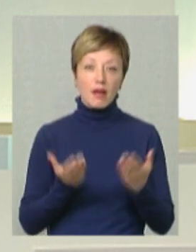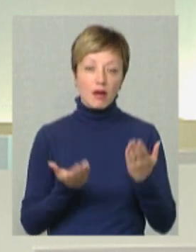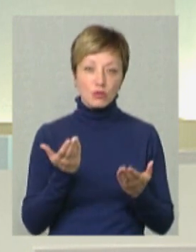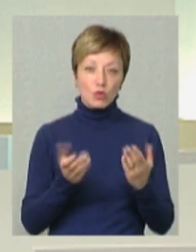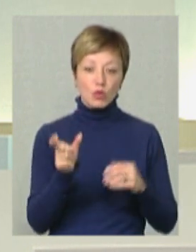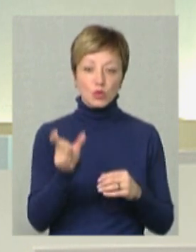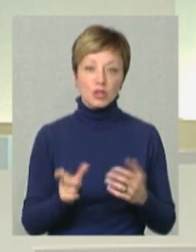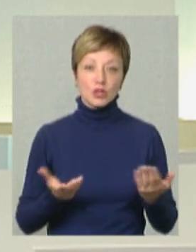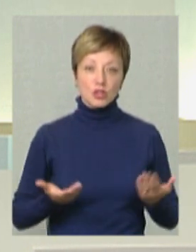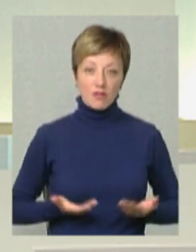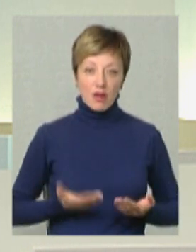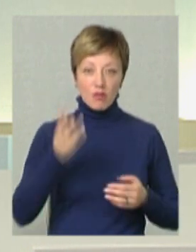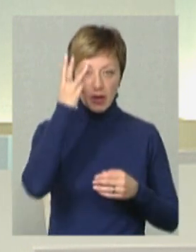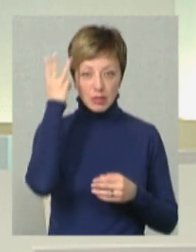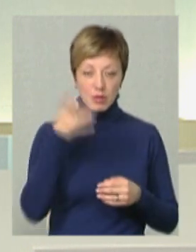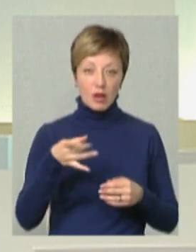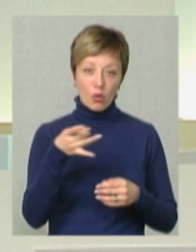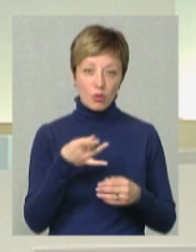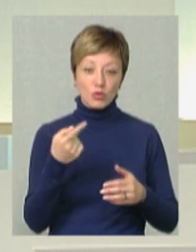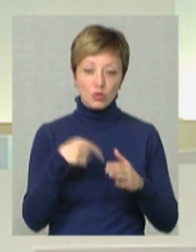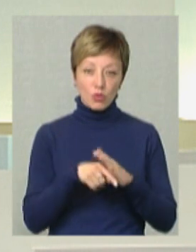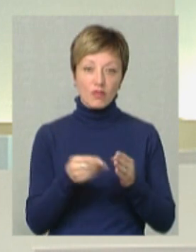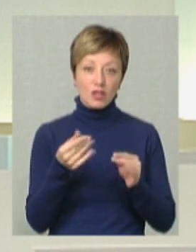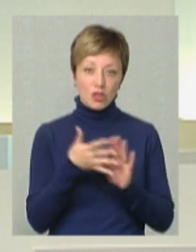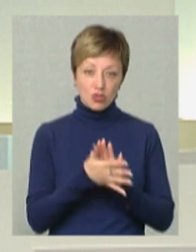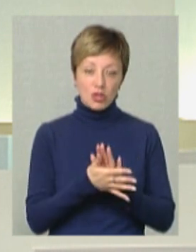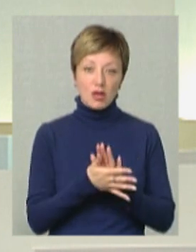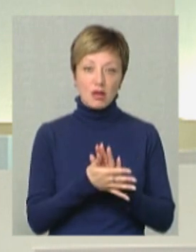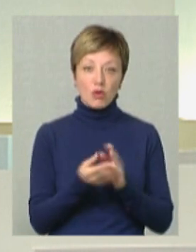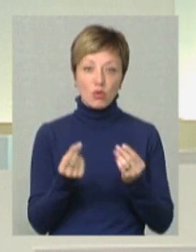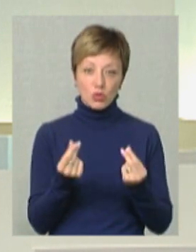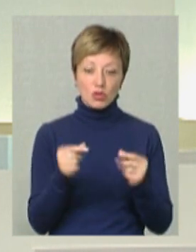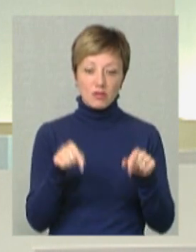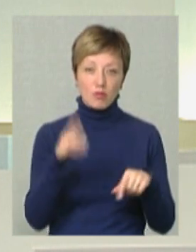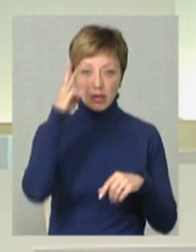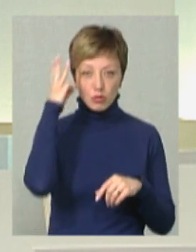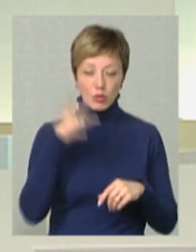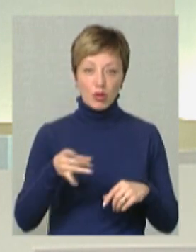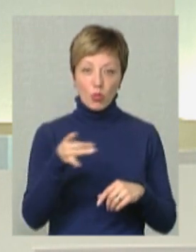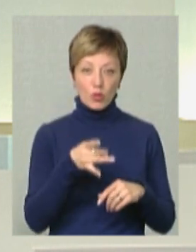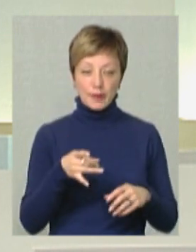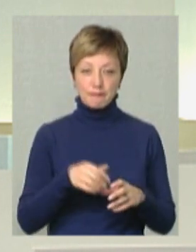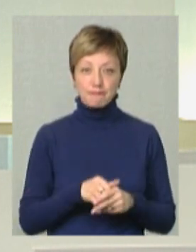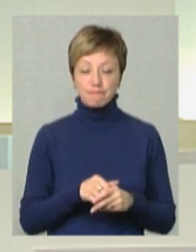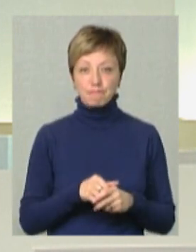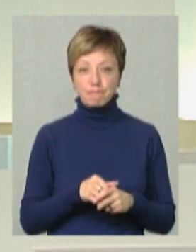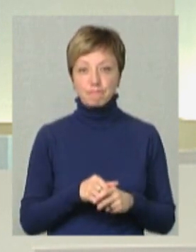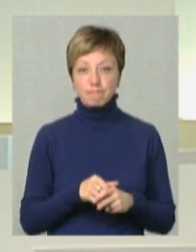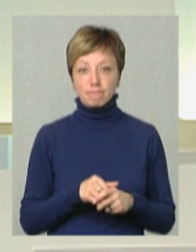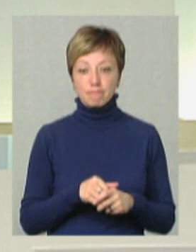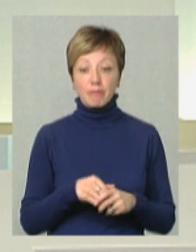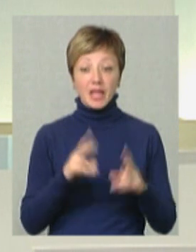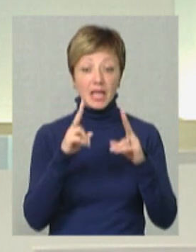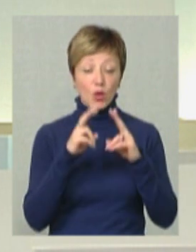людина живе в Хмельницькому регіоні, то вона і витрачає кошти в Хмельницькому регіоні. І за